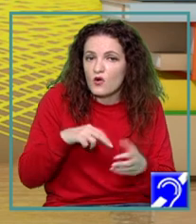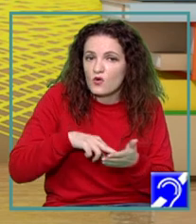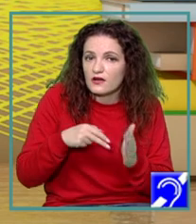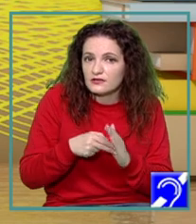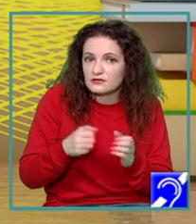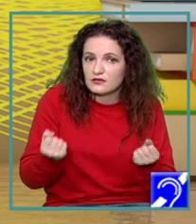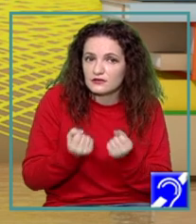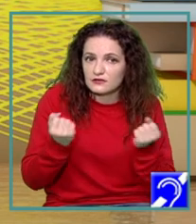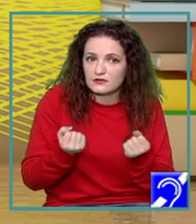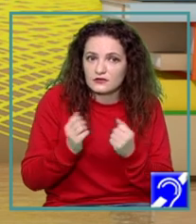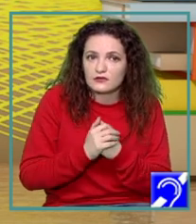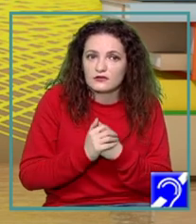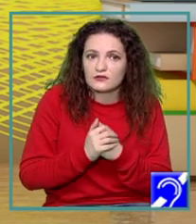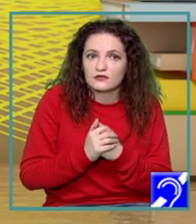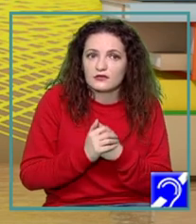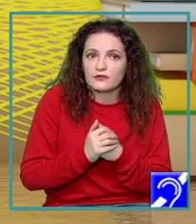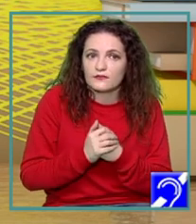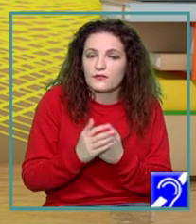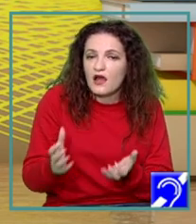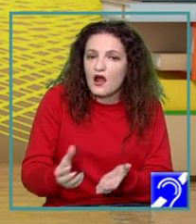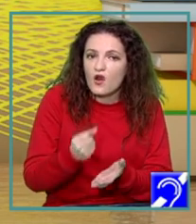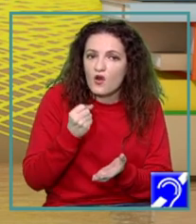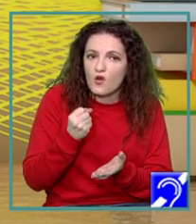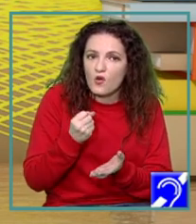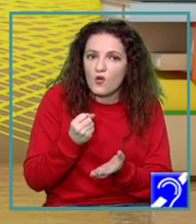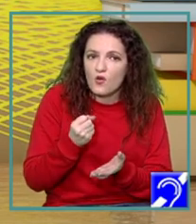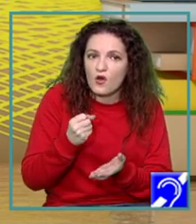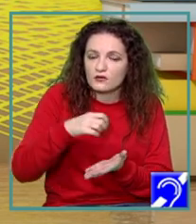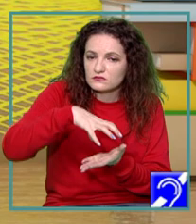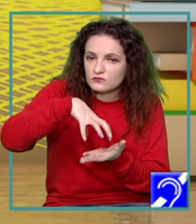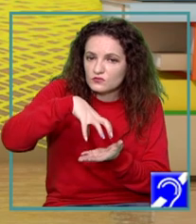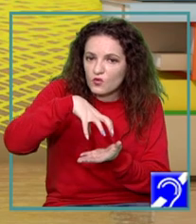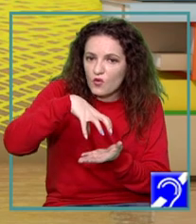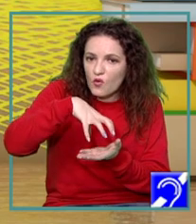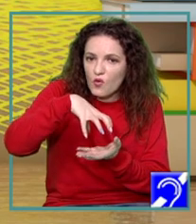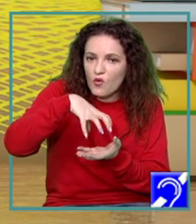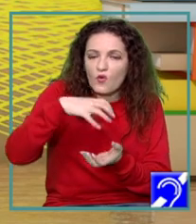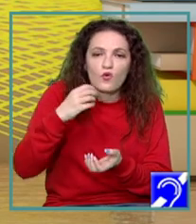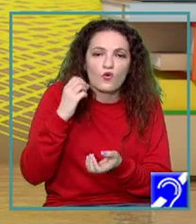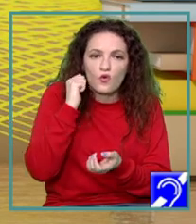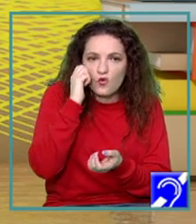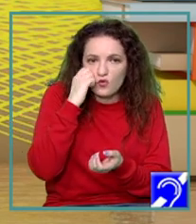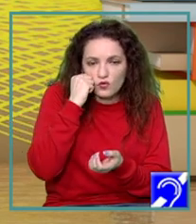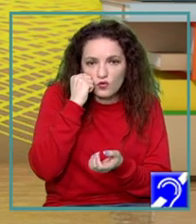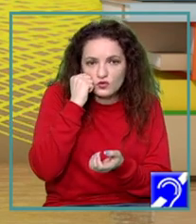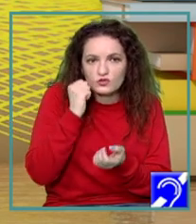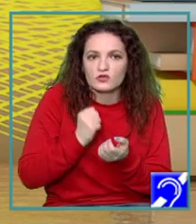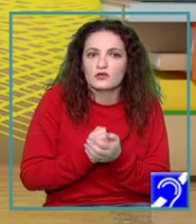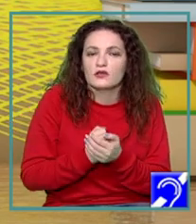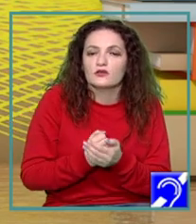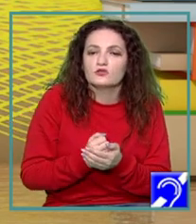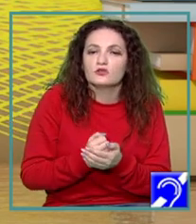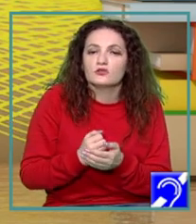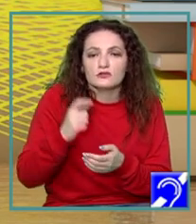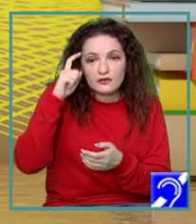luat pur și simplu un timer din acela de bucătărie în formă de roșie și s-a gândit să desfășoare activității într-un timp